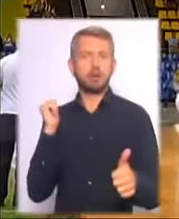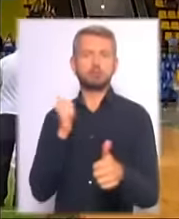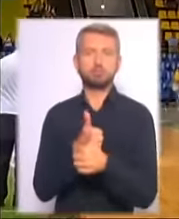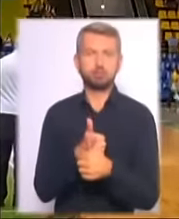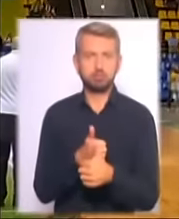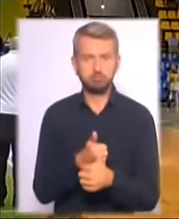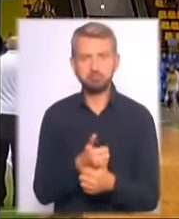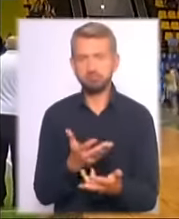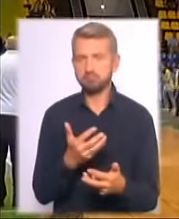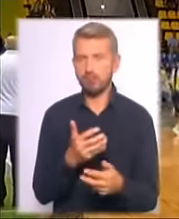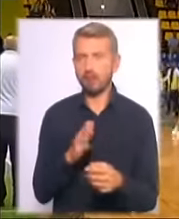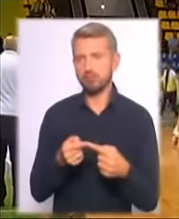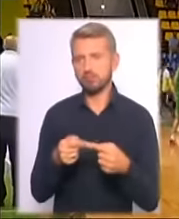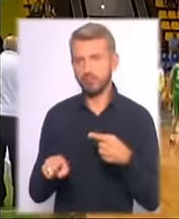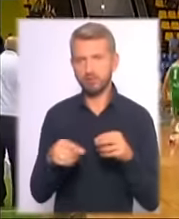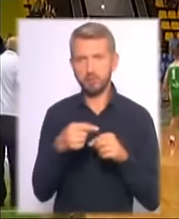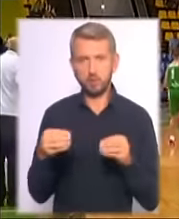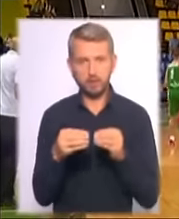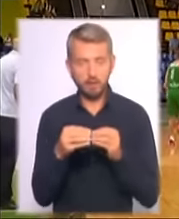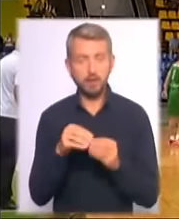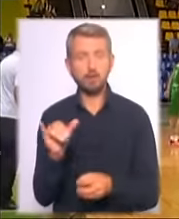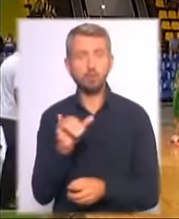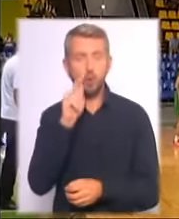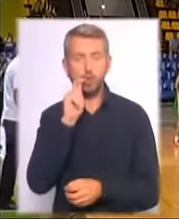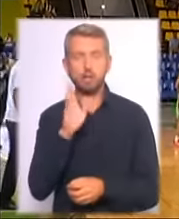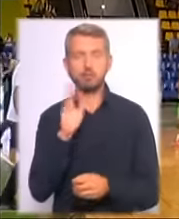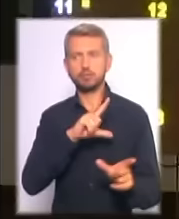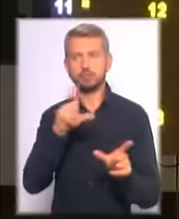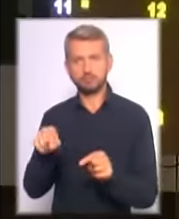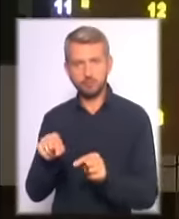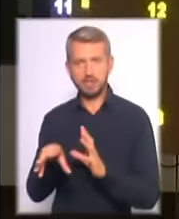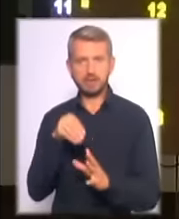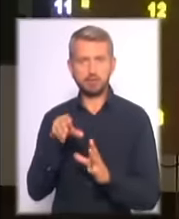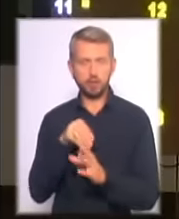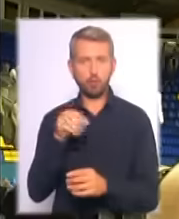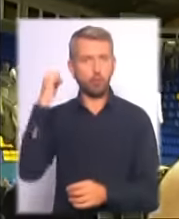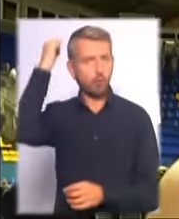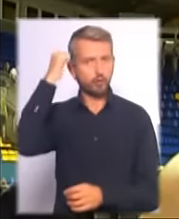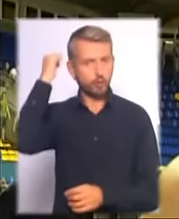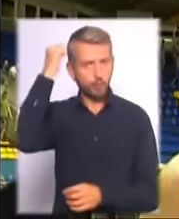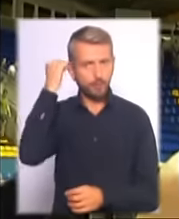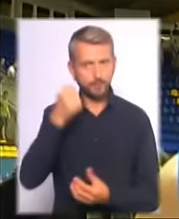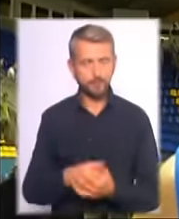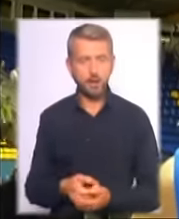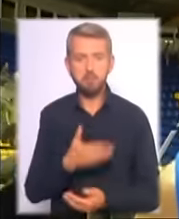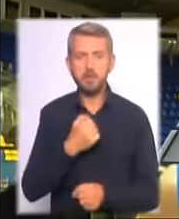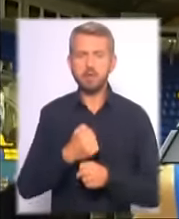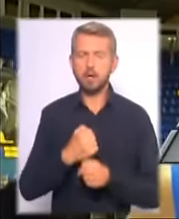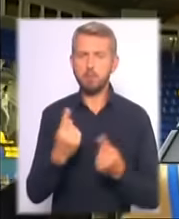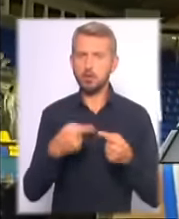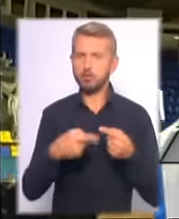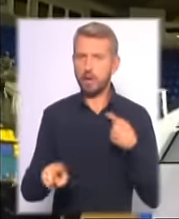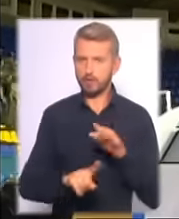мінус десяти. У суботу українці зіграють на виїзді зі збірною Косово. Ми зробили, да, бачу разницю